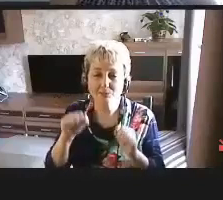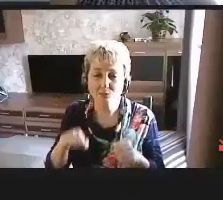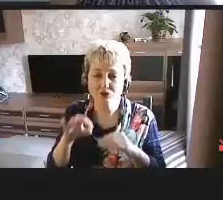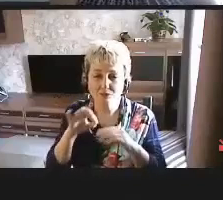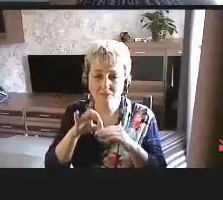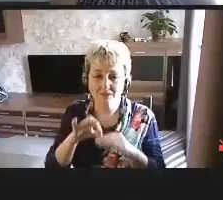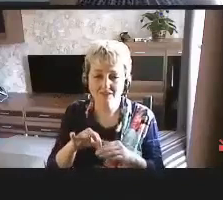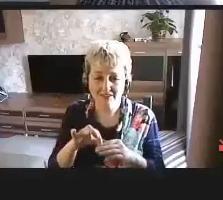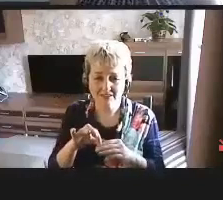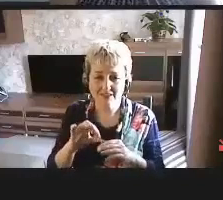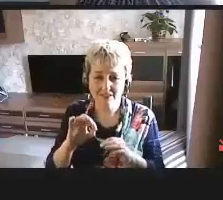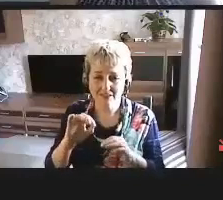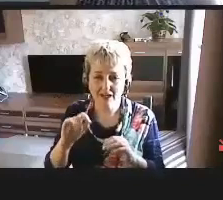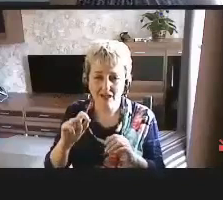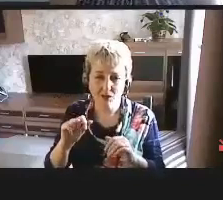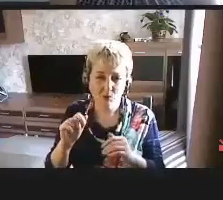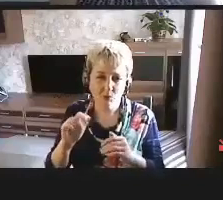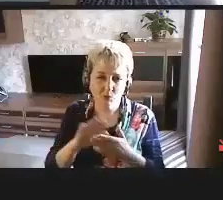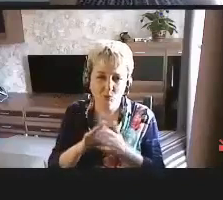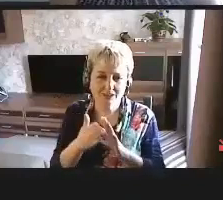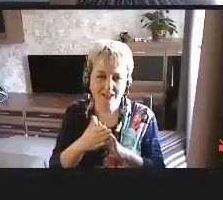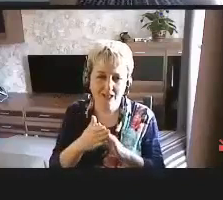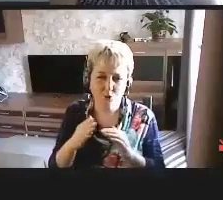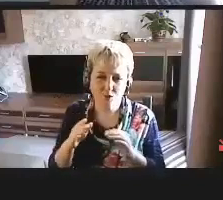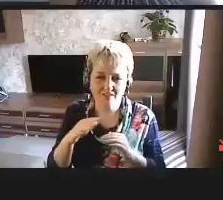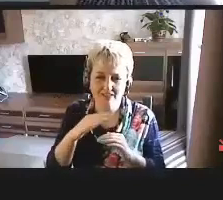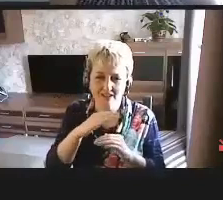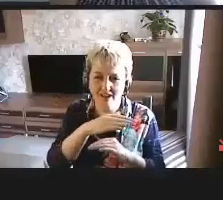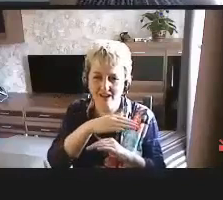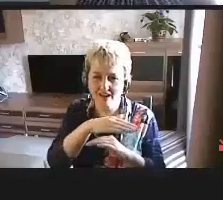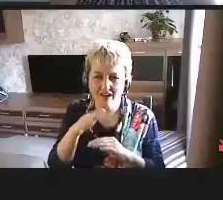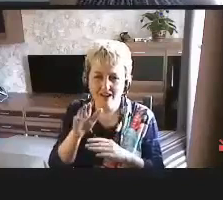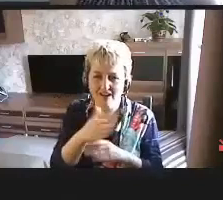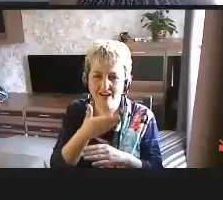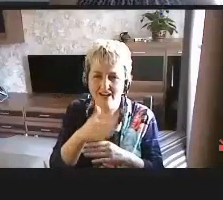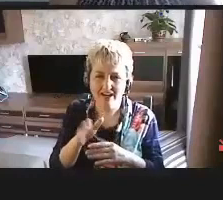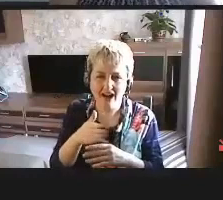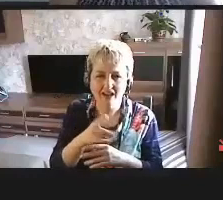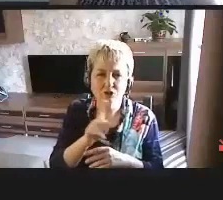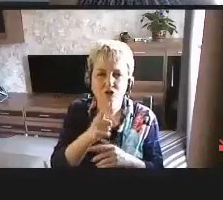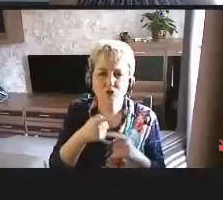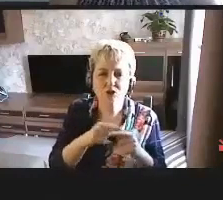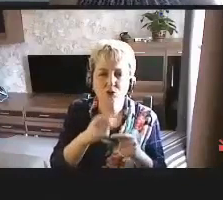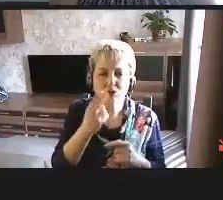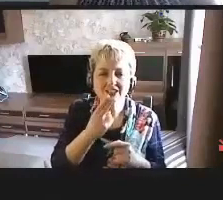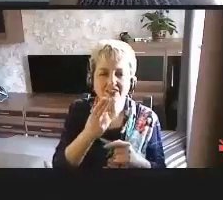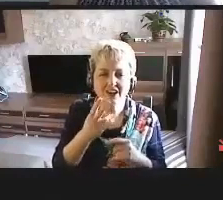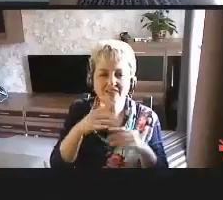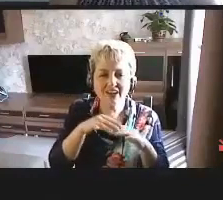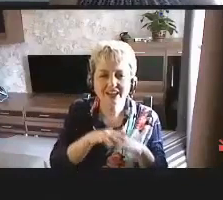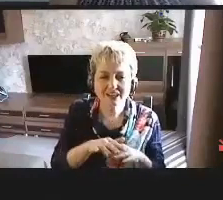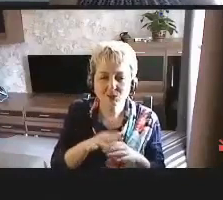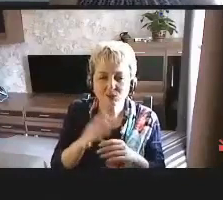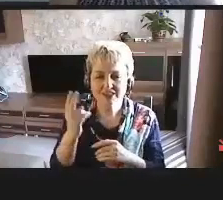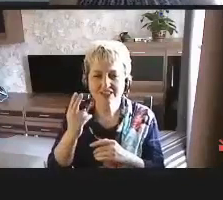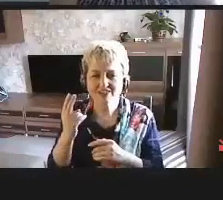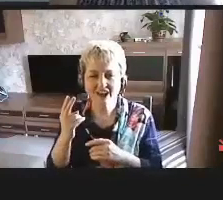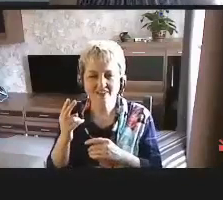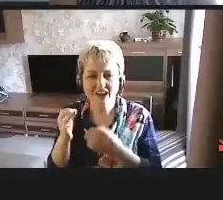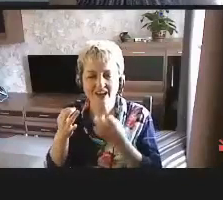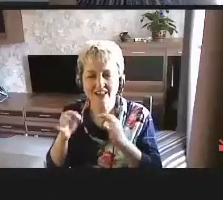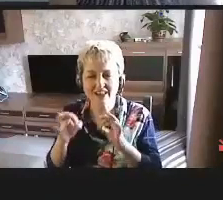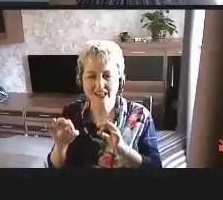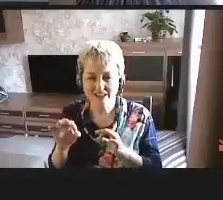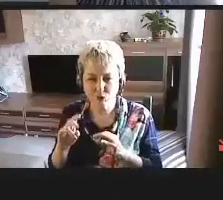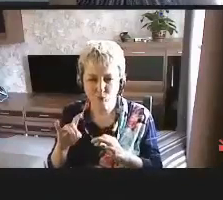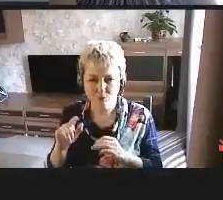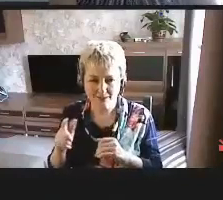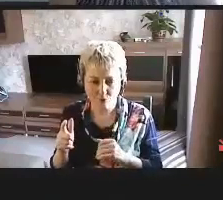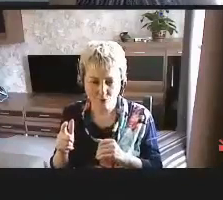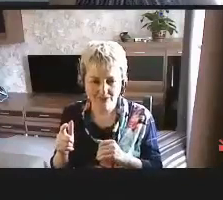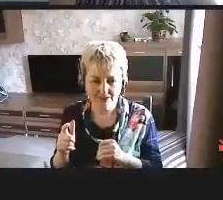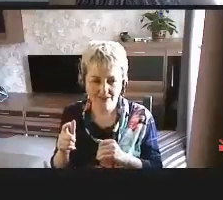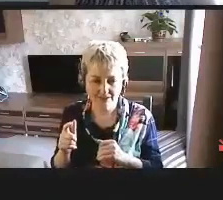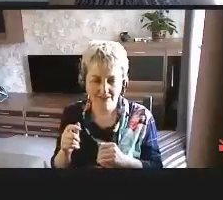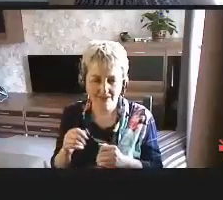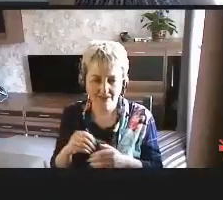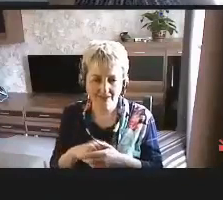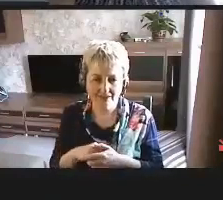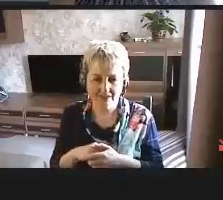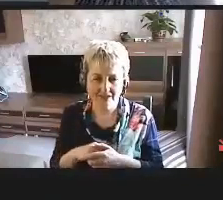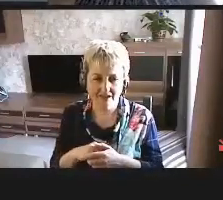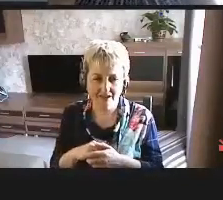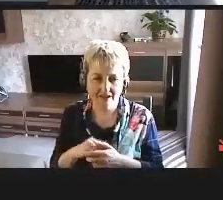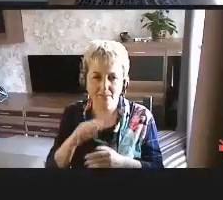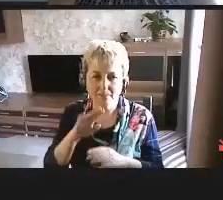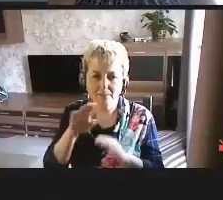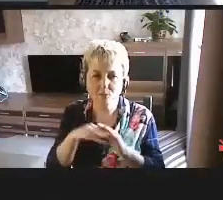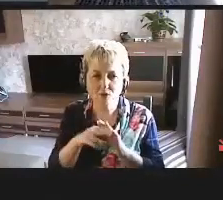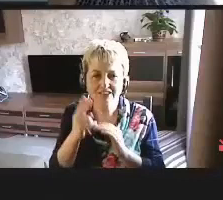такую условную грань между тем, что такое цифровая инклюзия и что такое цифровая доступность. Под